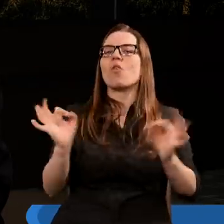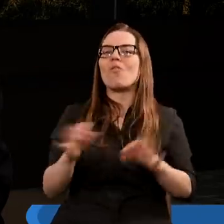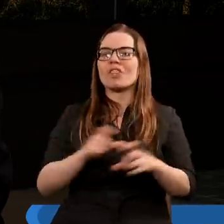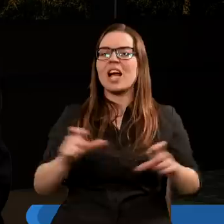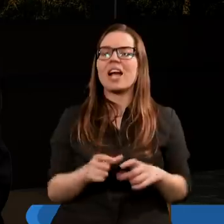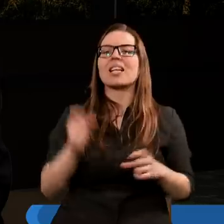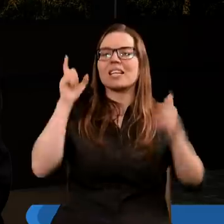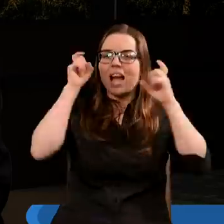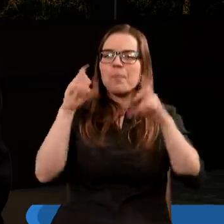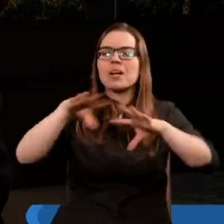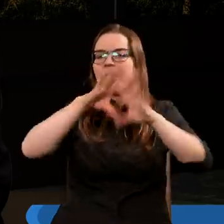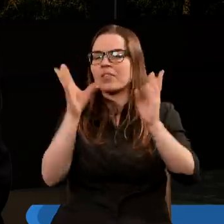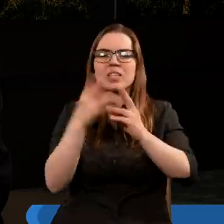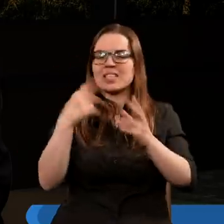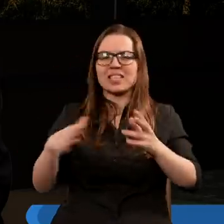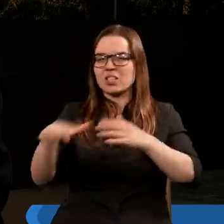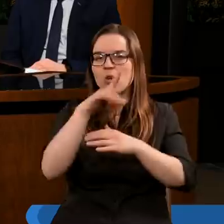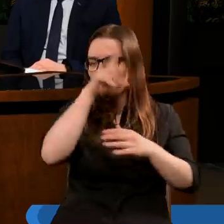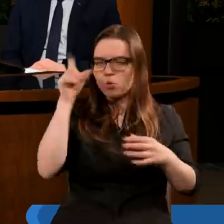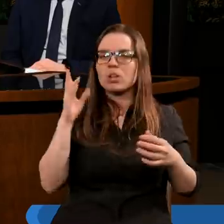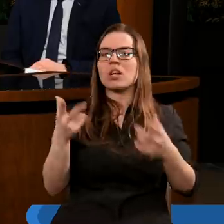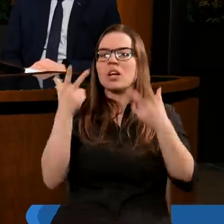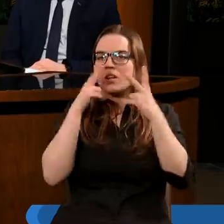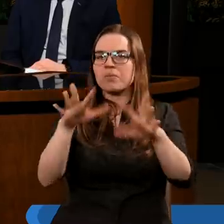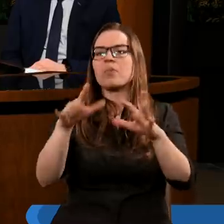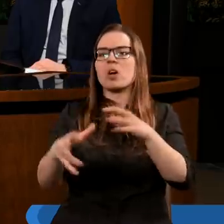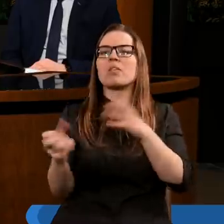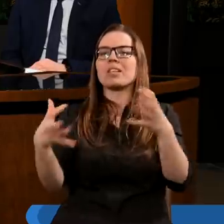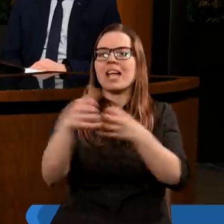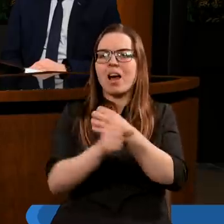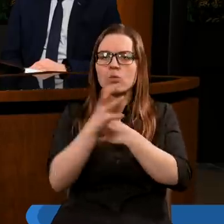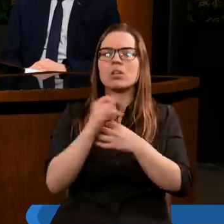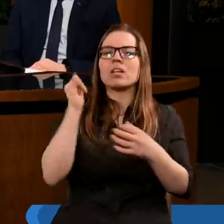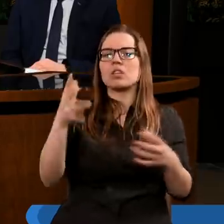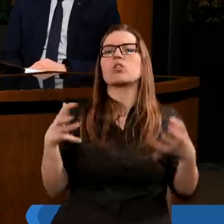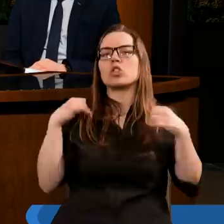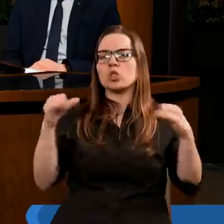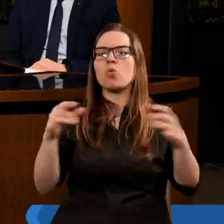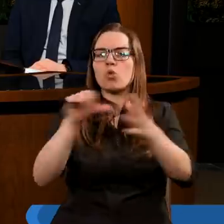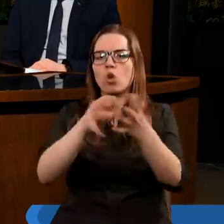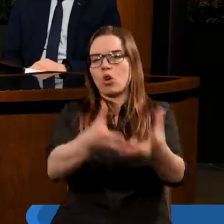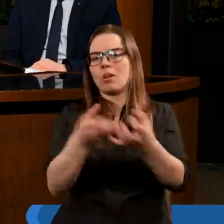diabeł wraz ze wszystkimi nieodrodzonymi ludźmi otaczają to Jeruzalem i chcą się wedrzeć siłą do środka.